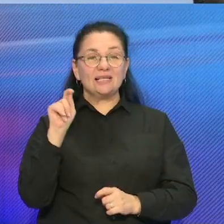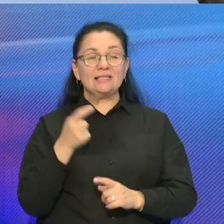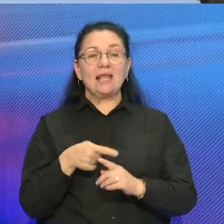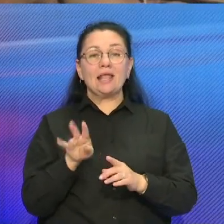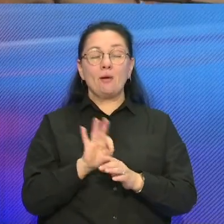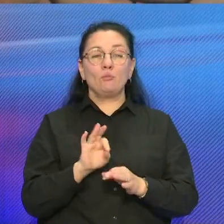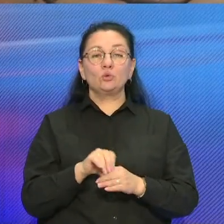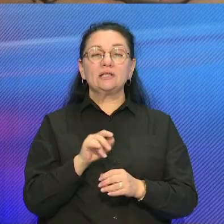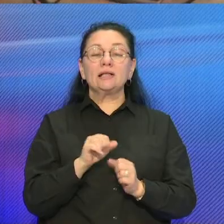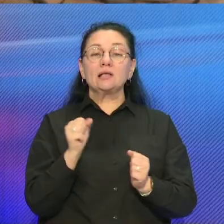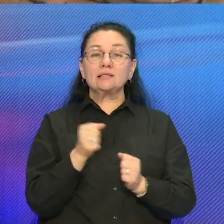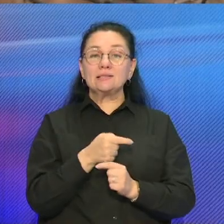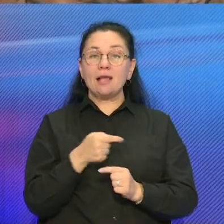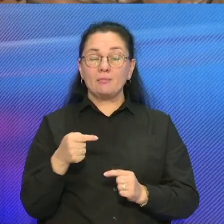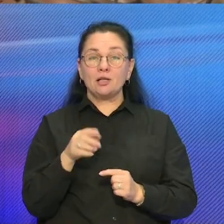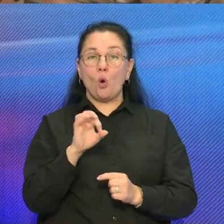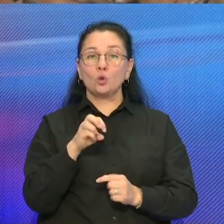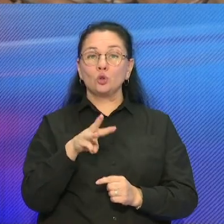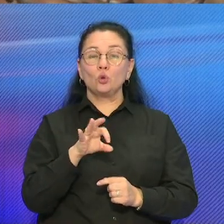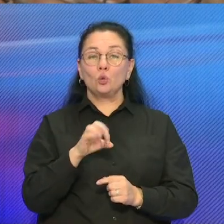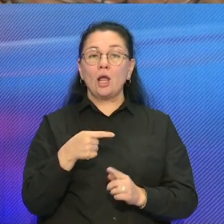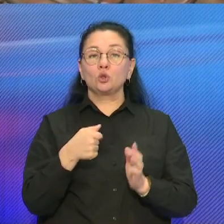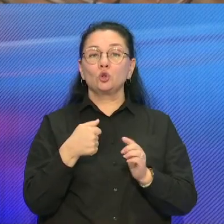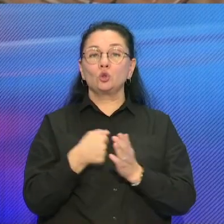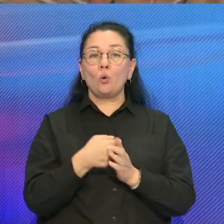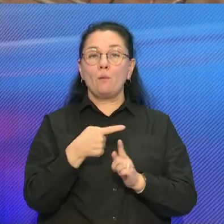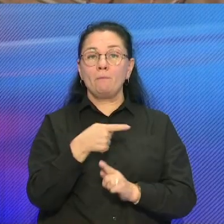чекаются заморозки от нуля до минус двух.